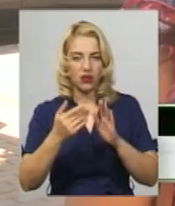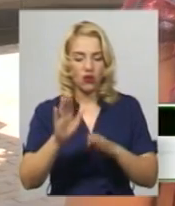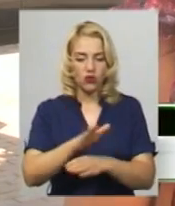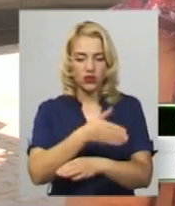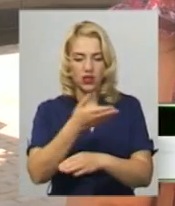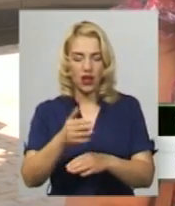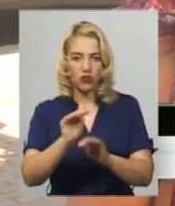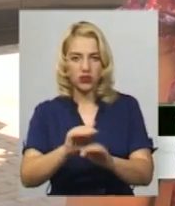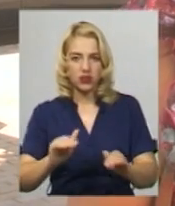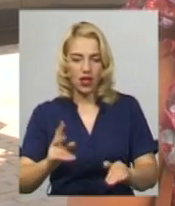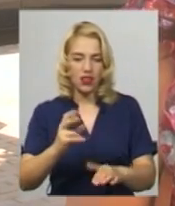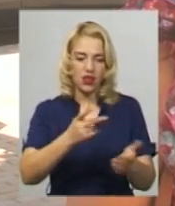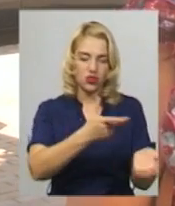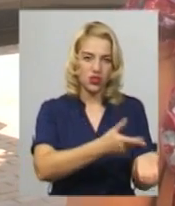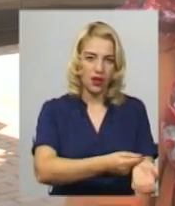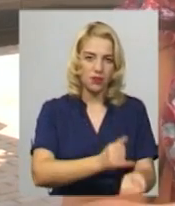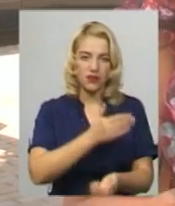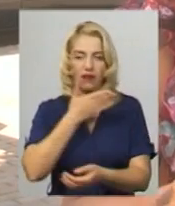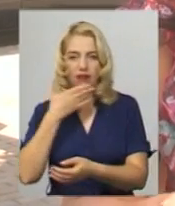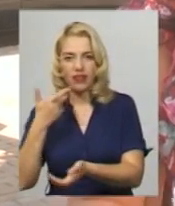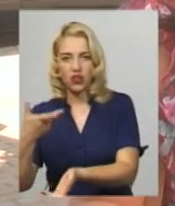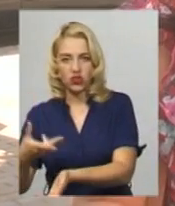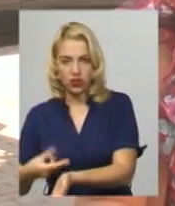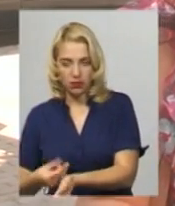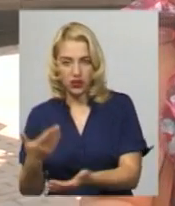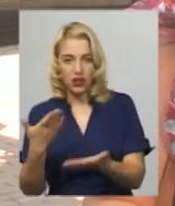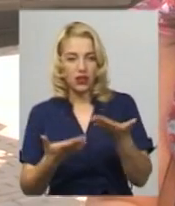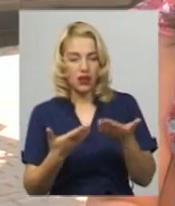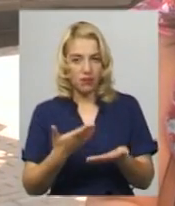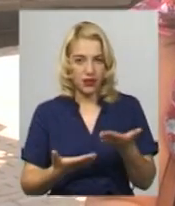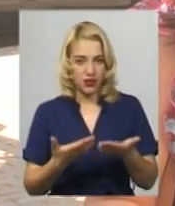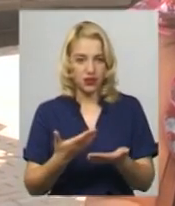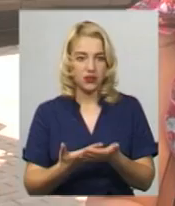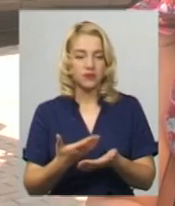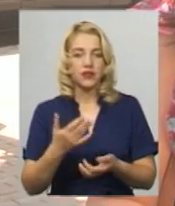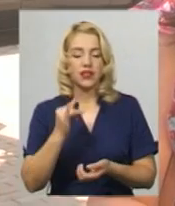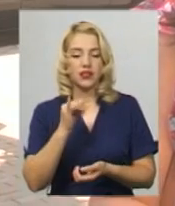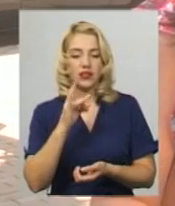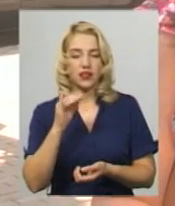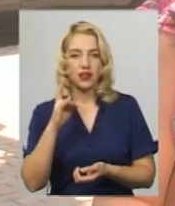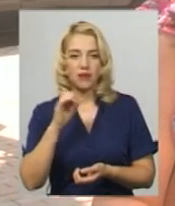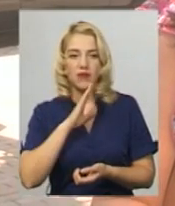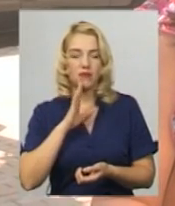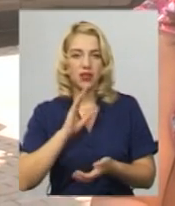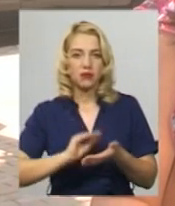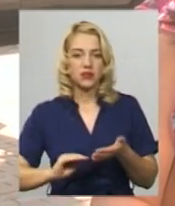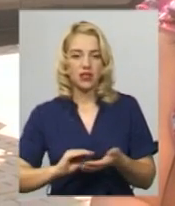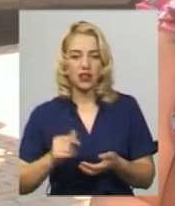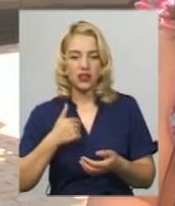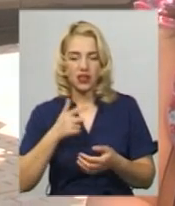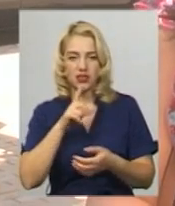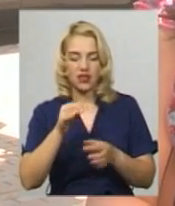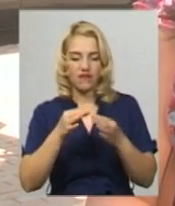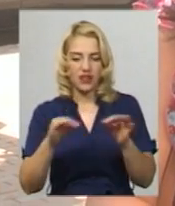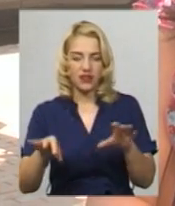дітей на щеплених і нещеплених. Тобто, наприклад, мама Ірина написала, я за вільний